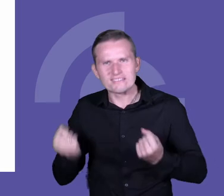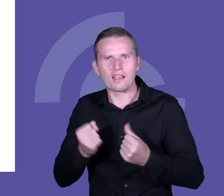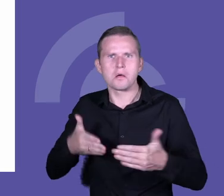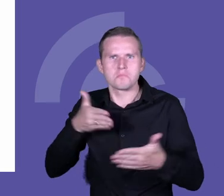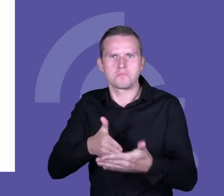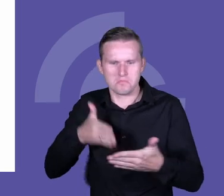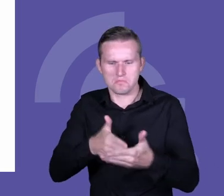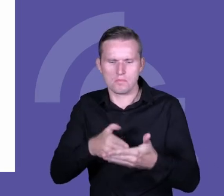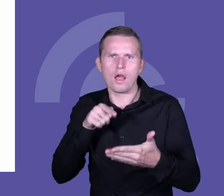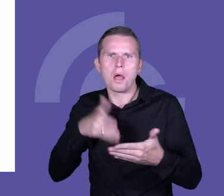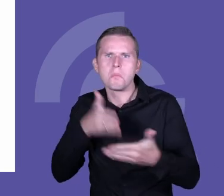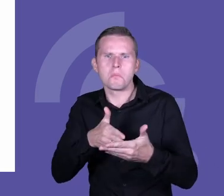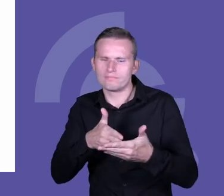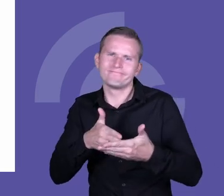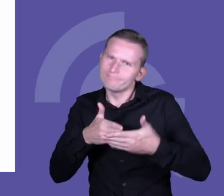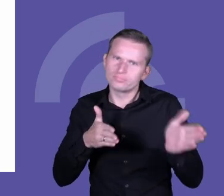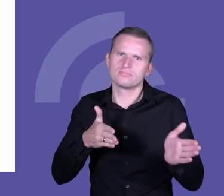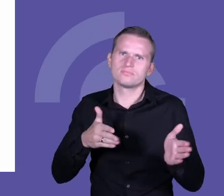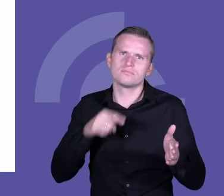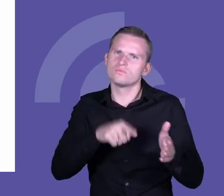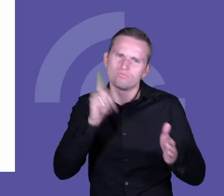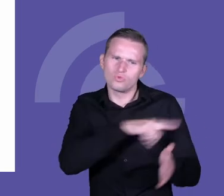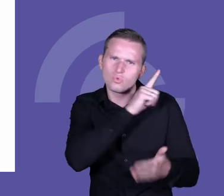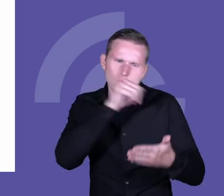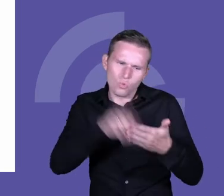dla Innowatora. To było zadanie dyrektorskie.